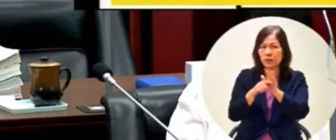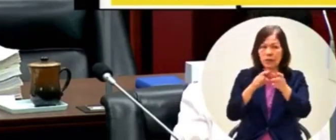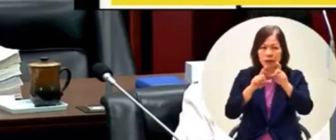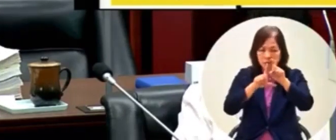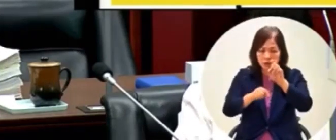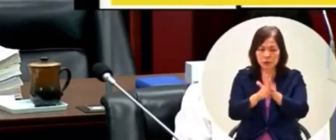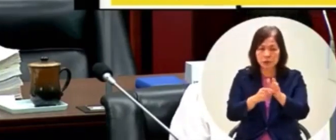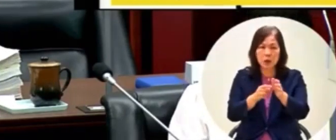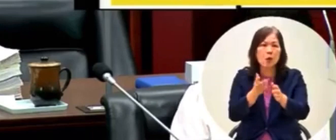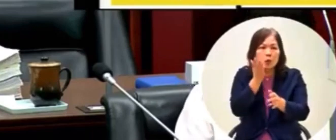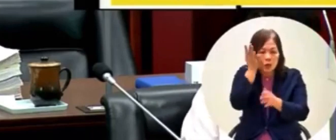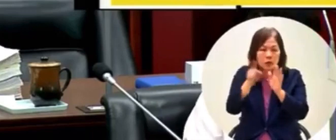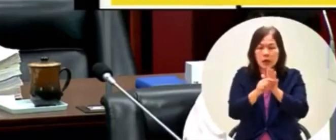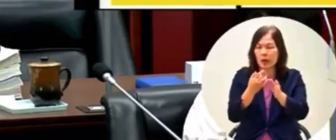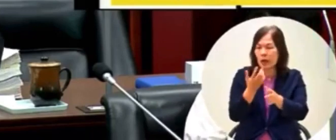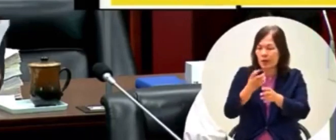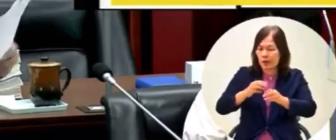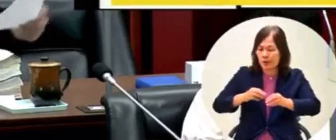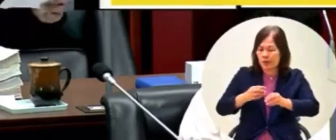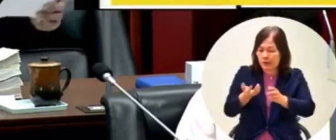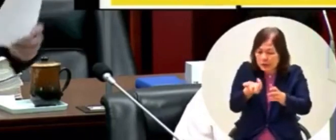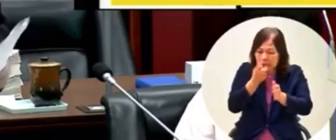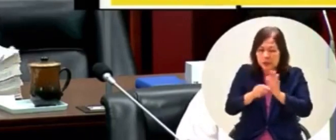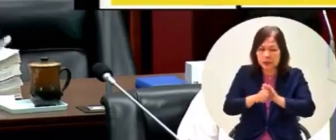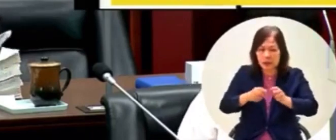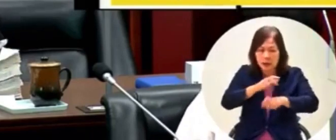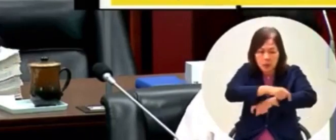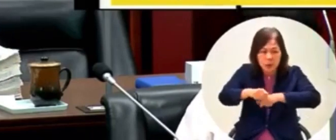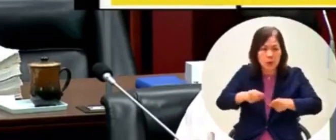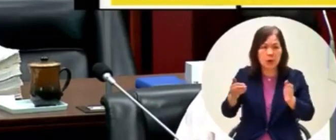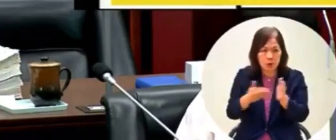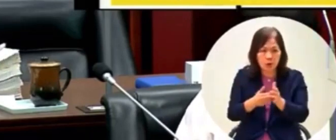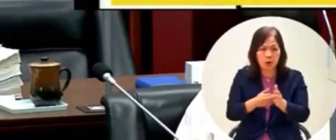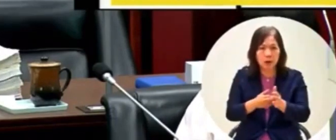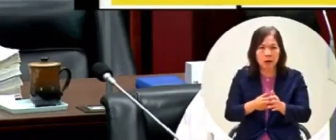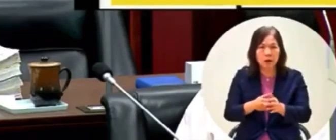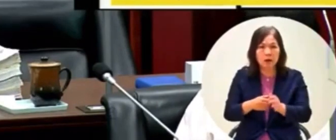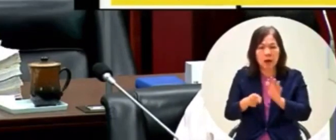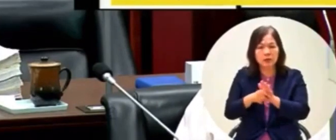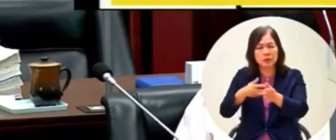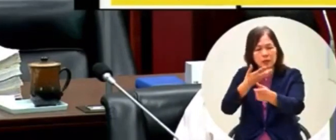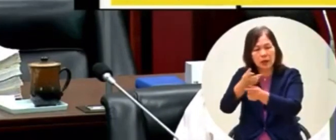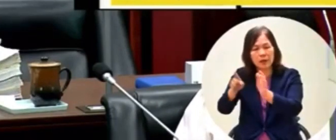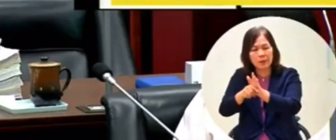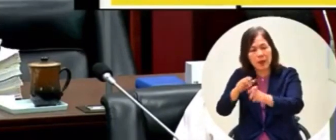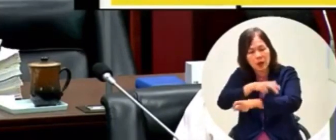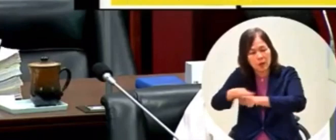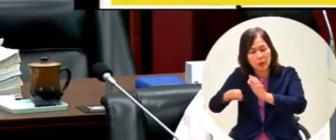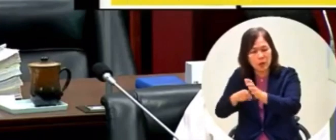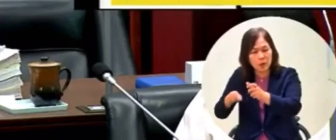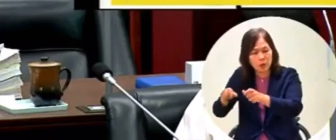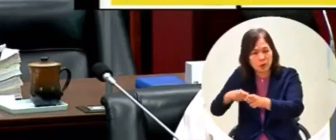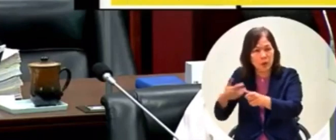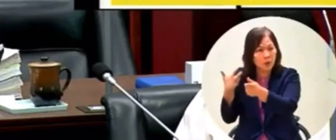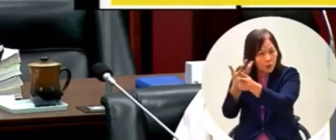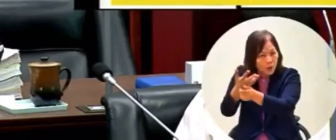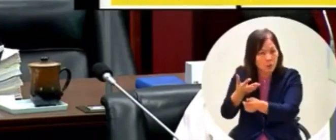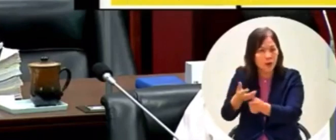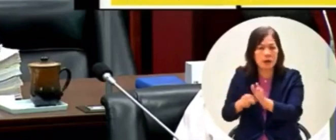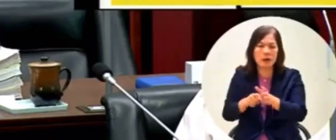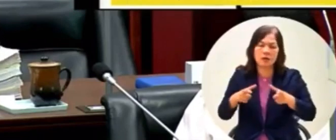馬上就做好設計規劃你們一定要等到這來靠頭整個靠頭做靠頭發包嗎沒心